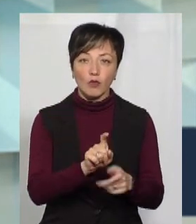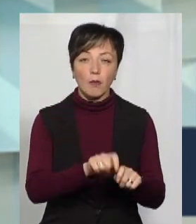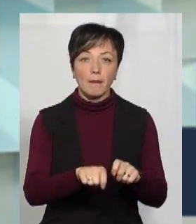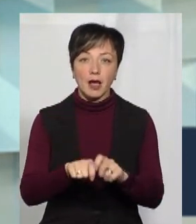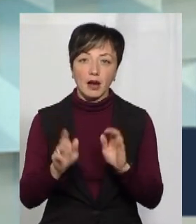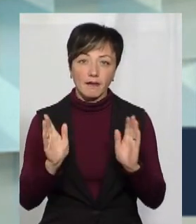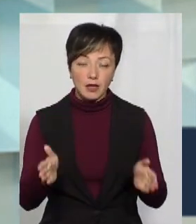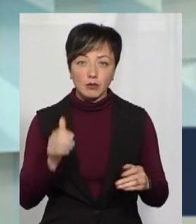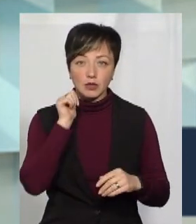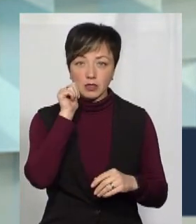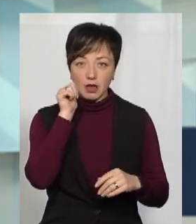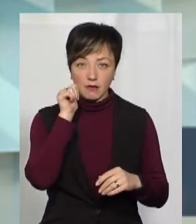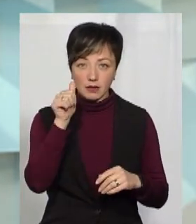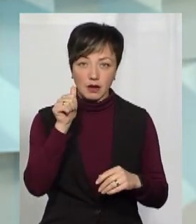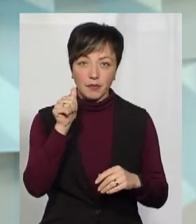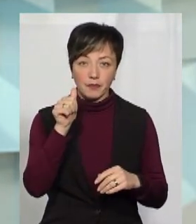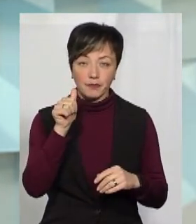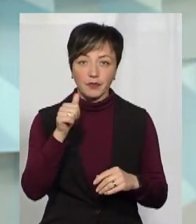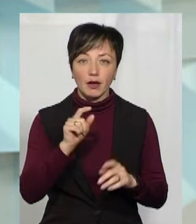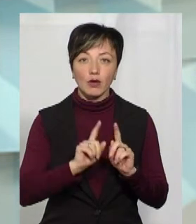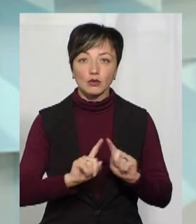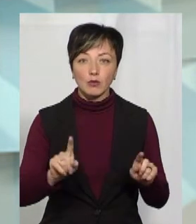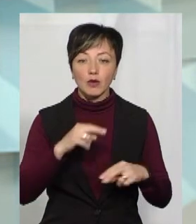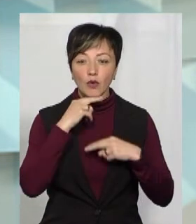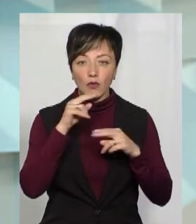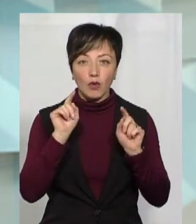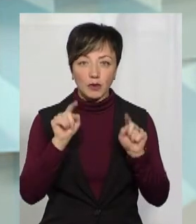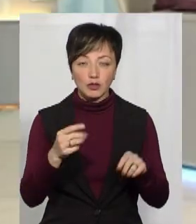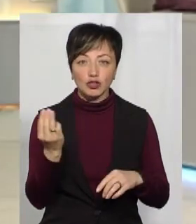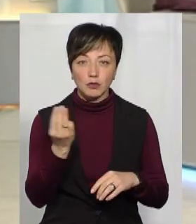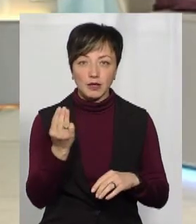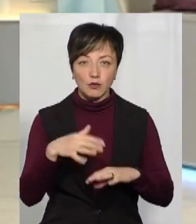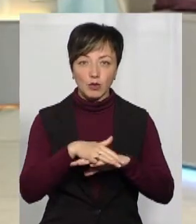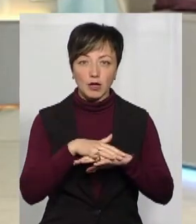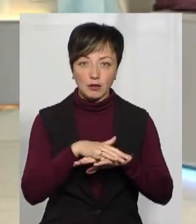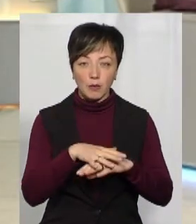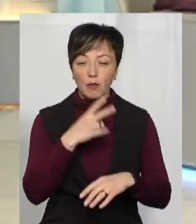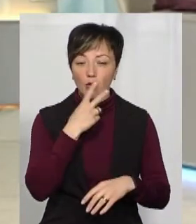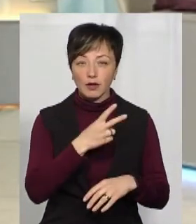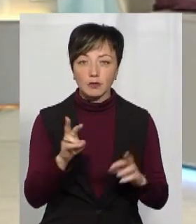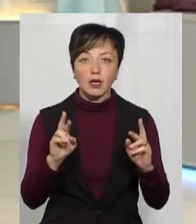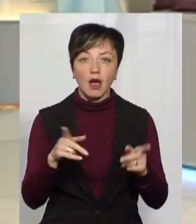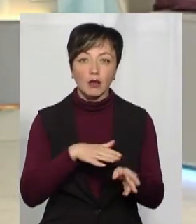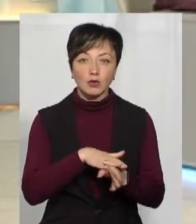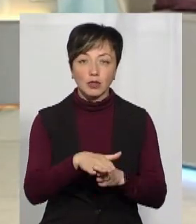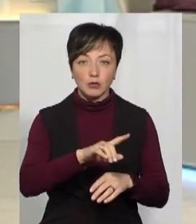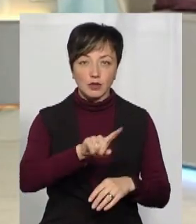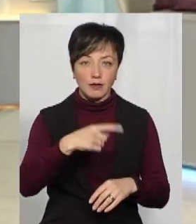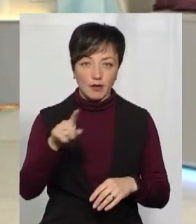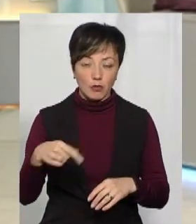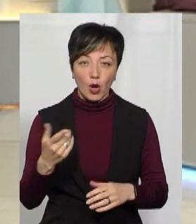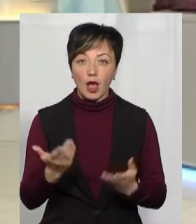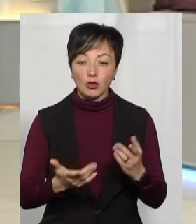'язково перевіримо. Завтра ми особливу увагу приділимо Шепетівському ринку, подивимося, як дотримуються вимоги.